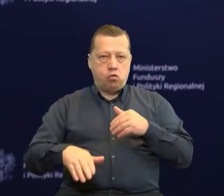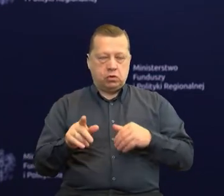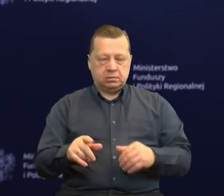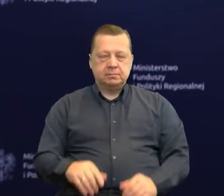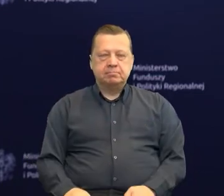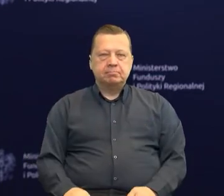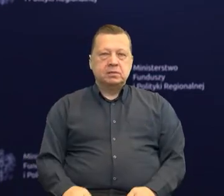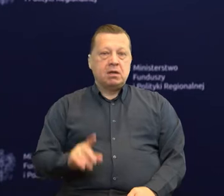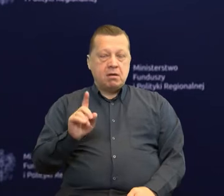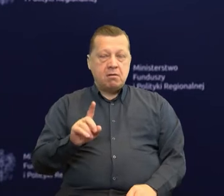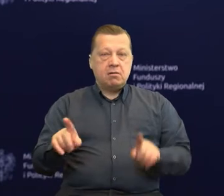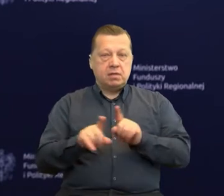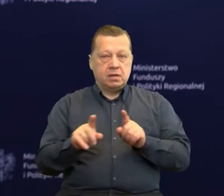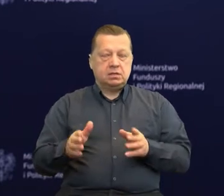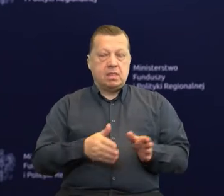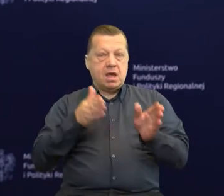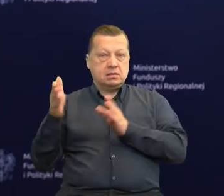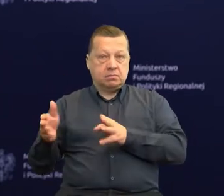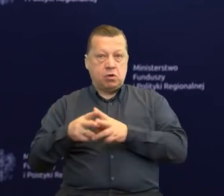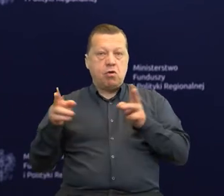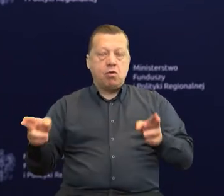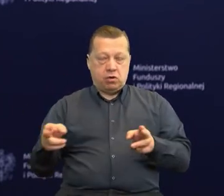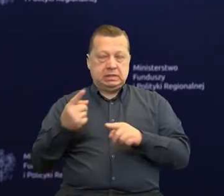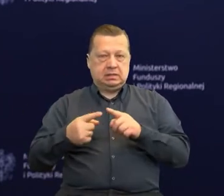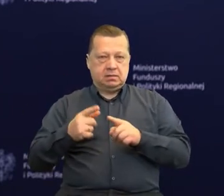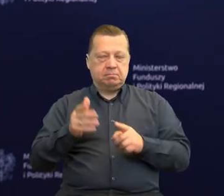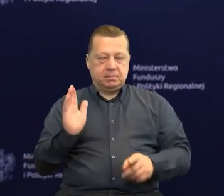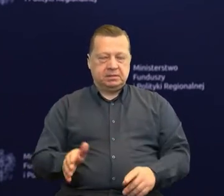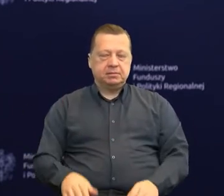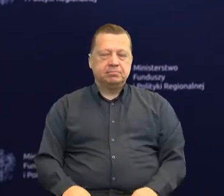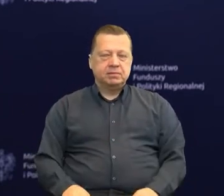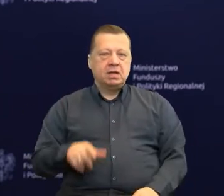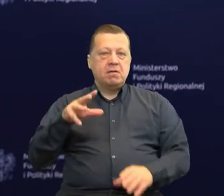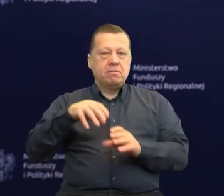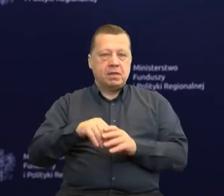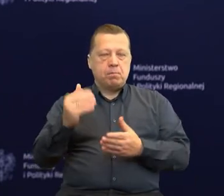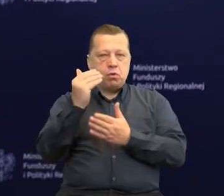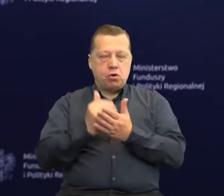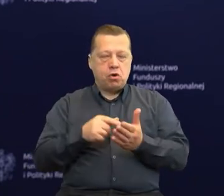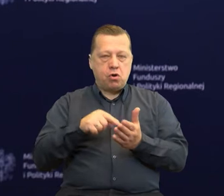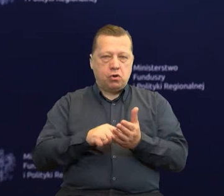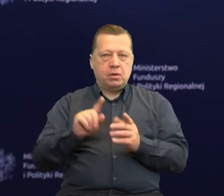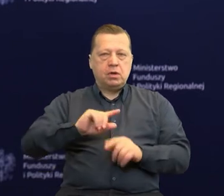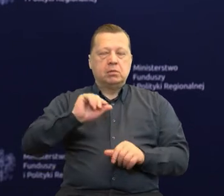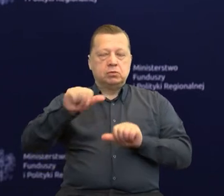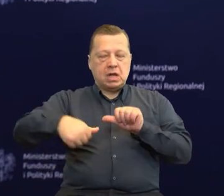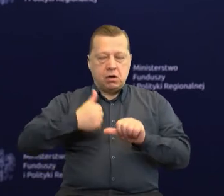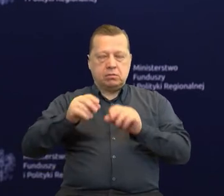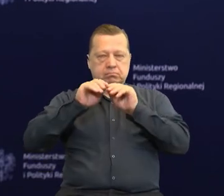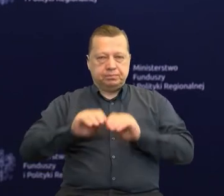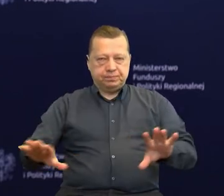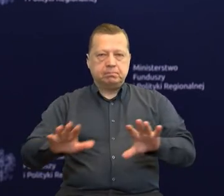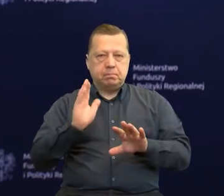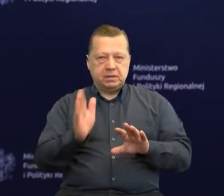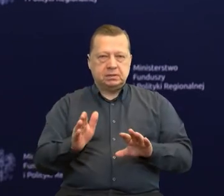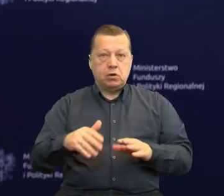jesteśmy u progu kolejnej edycji. Chcemy rozpocząć wdrażanie programów w przyszłym roku. W nowym